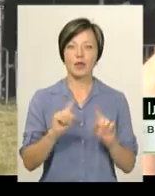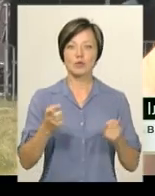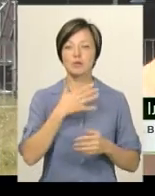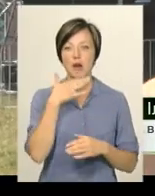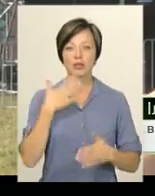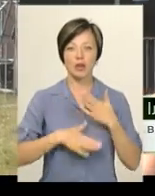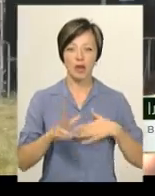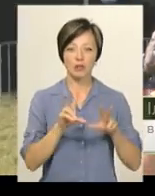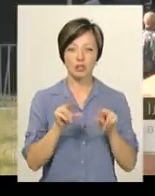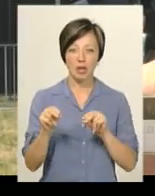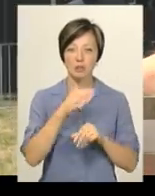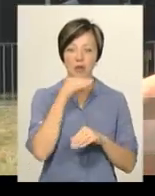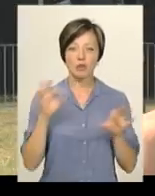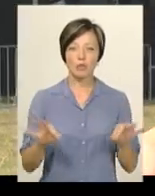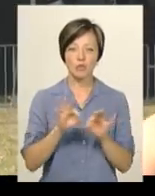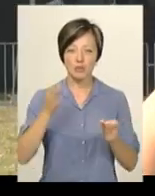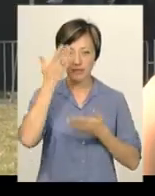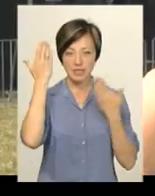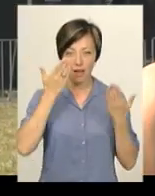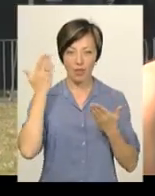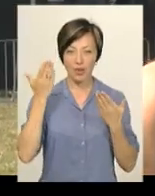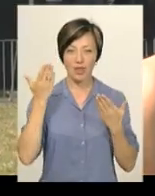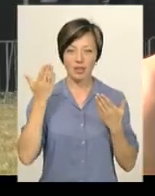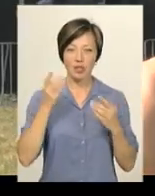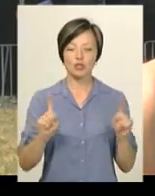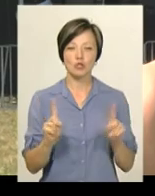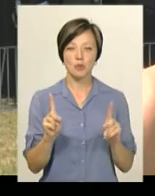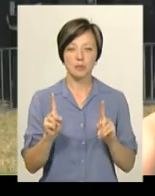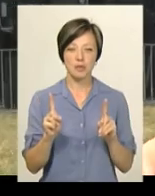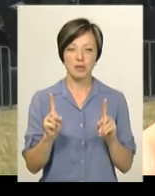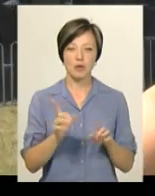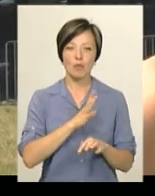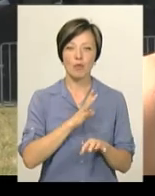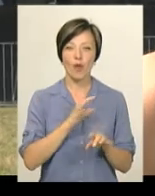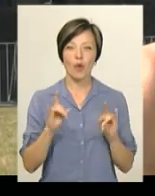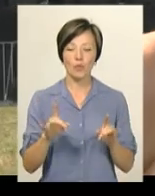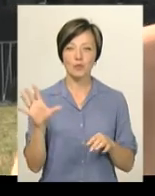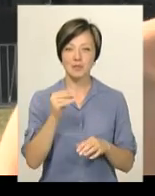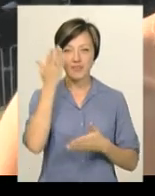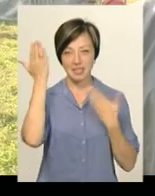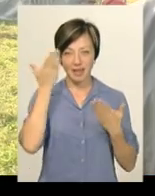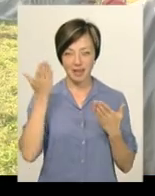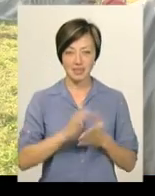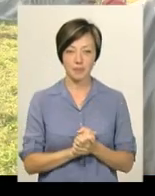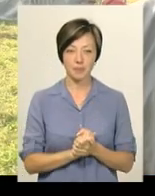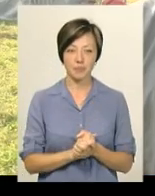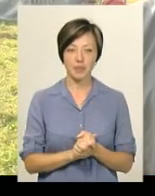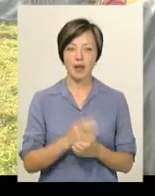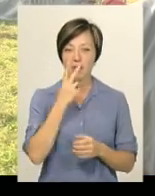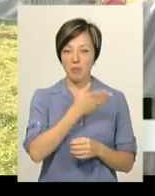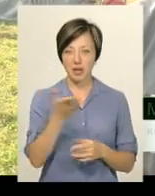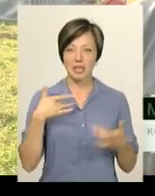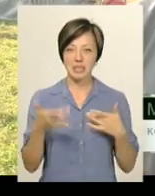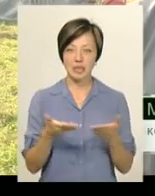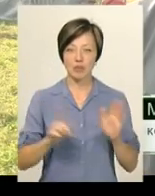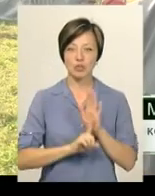радості, щастя, багато музики, веселої, щоб було круто, щоб всі веселилися. Як ви бачите, на сцені вже